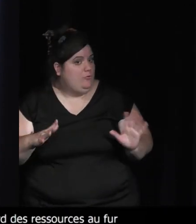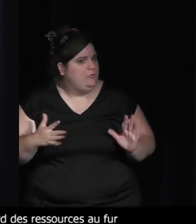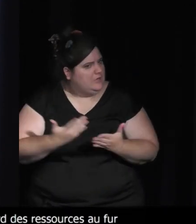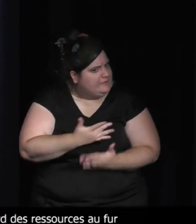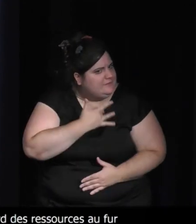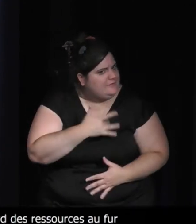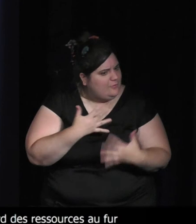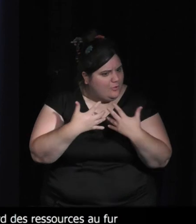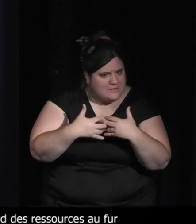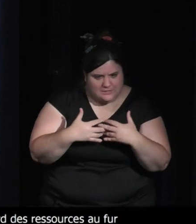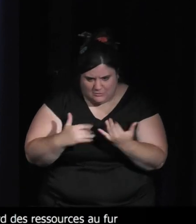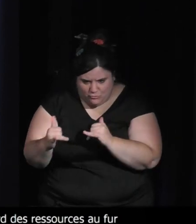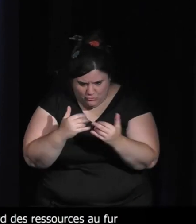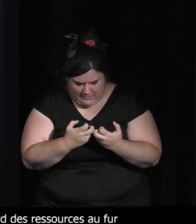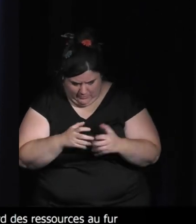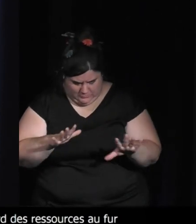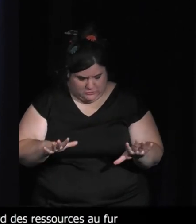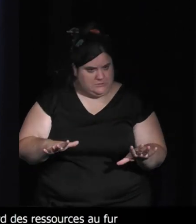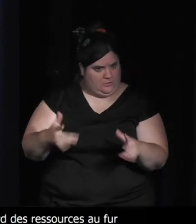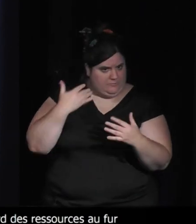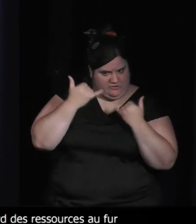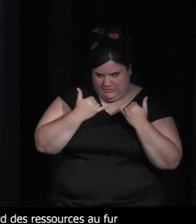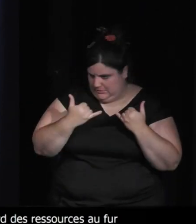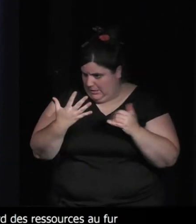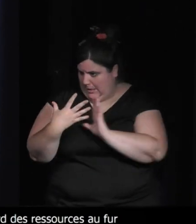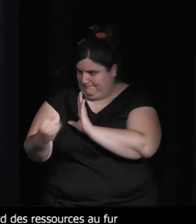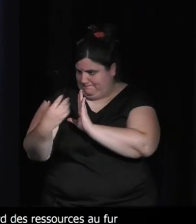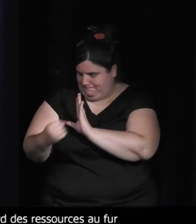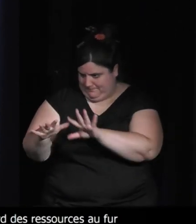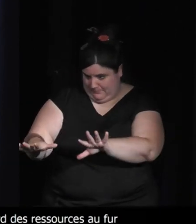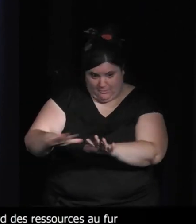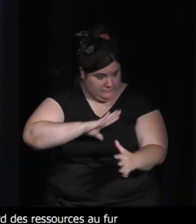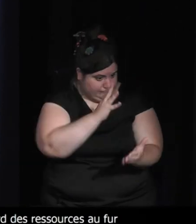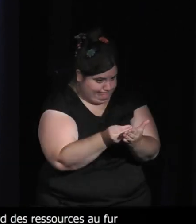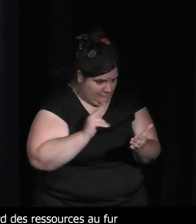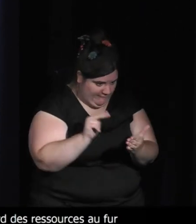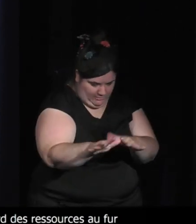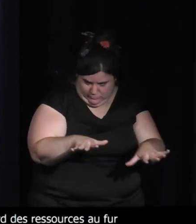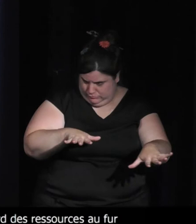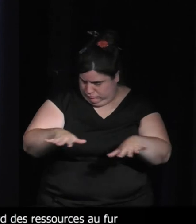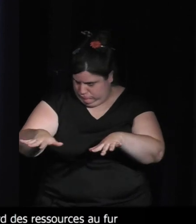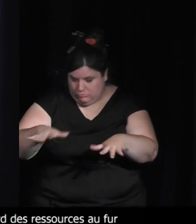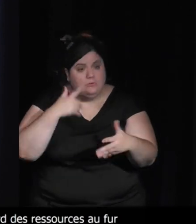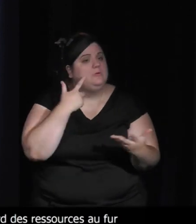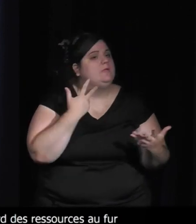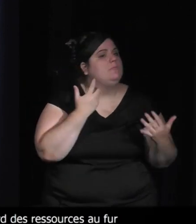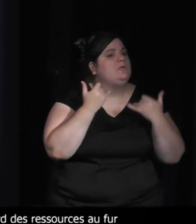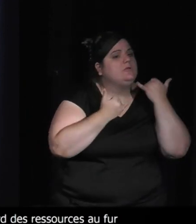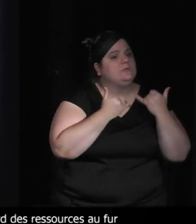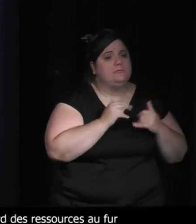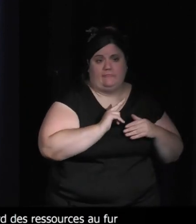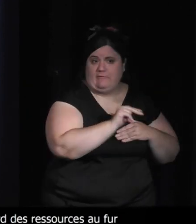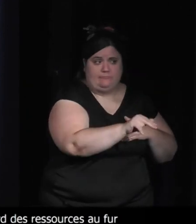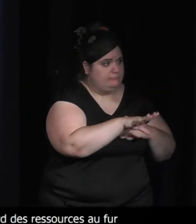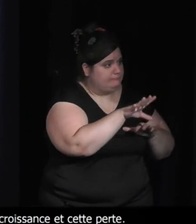intéressant là-dedans. Il faut se prendre la tête, optimiser, faire un peu des maths et c'est aussi passionnant qu'un jeu de gestion de ressources croissant, mais avec à peu près les mêmes